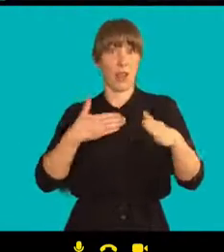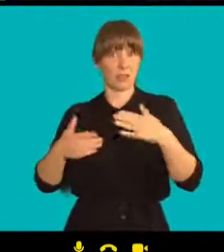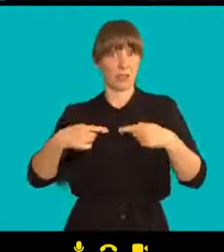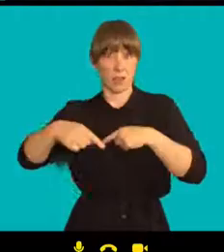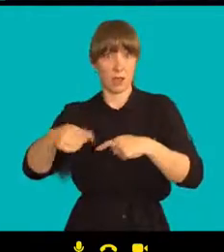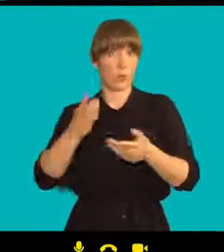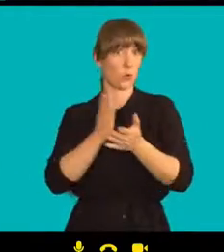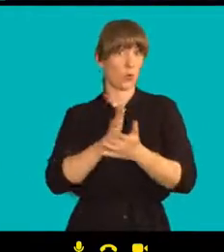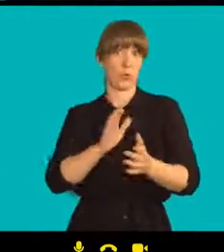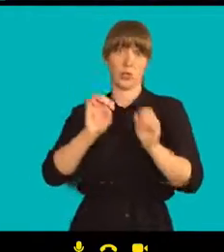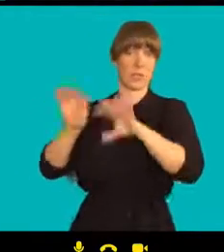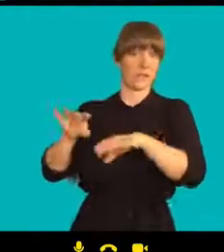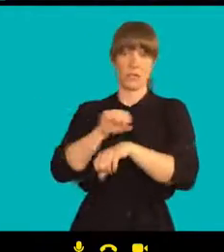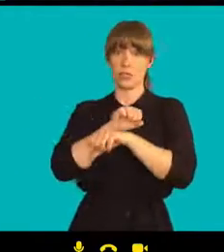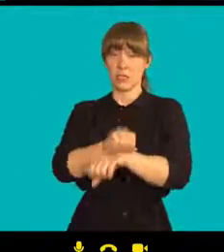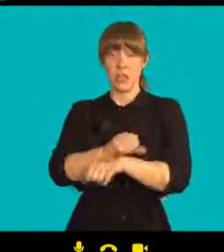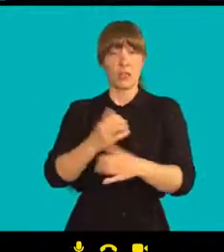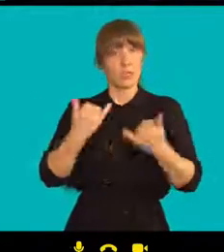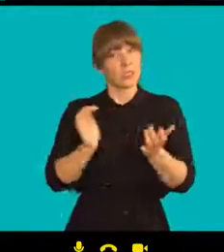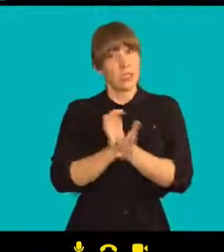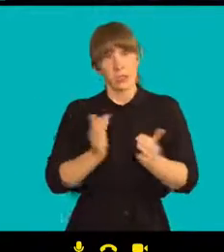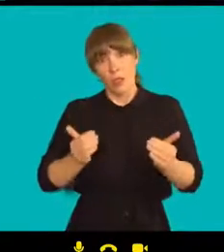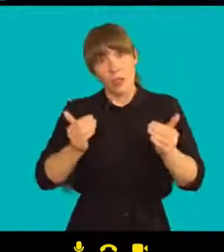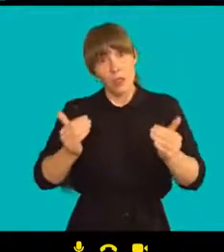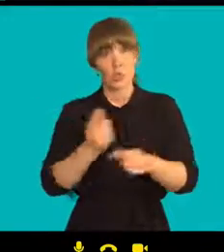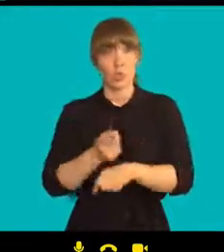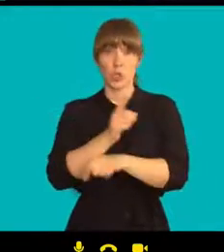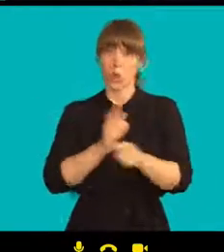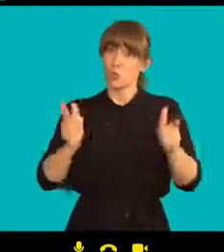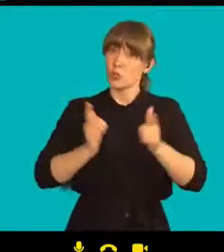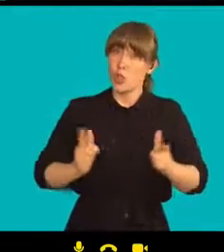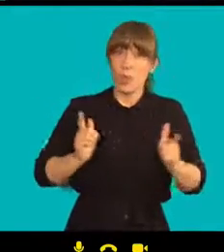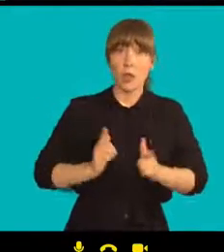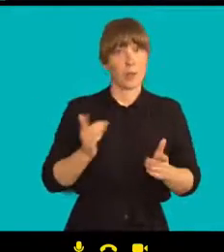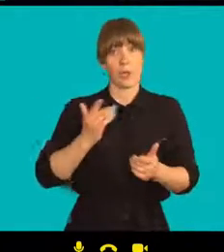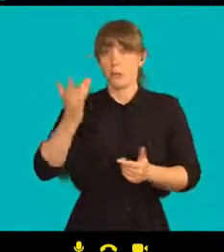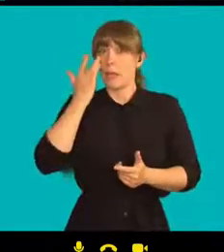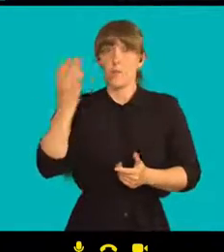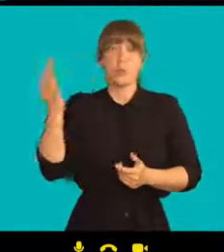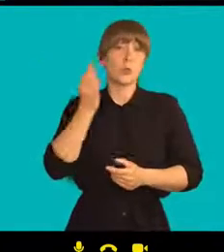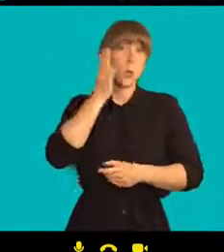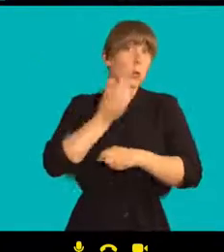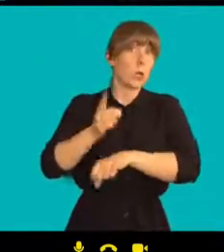nevíme, kdy to bude a jaké bude rozhodnutí soudu, takže čekáme.